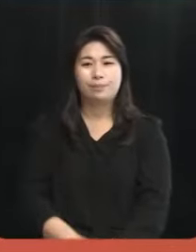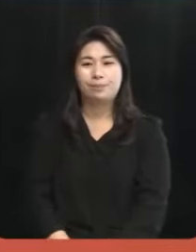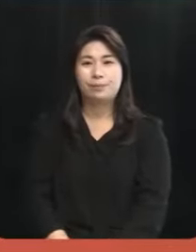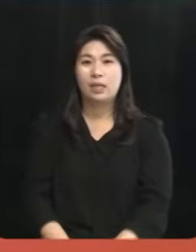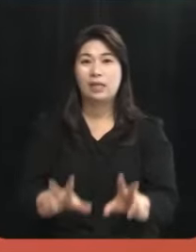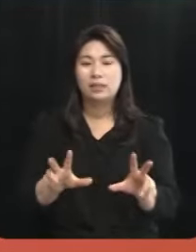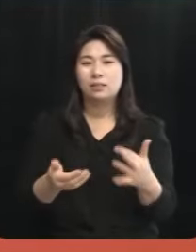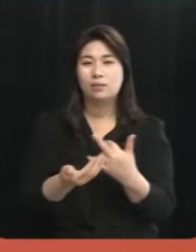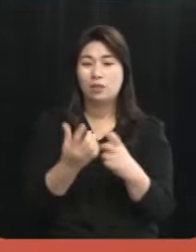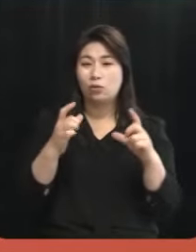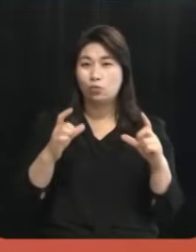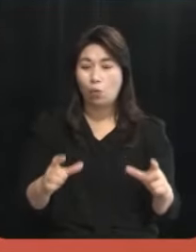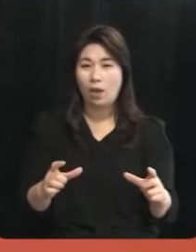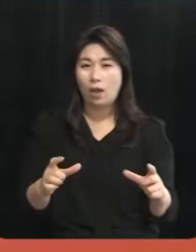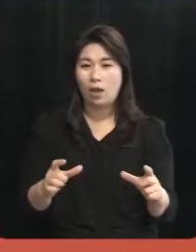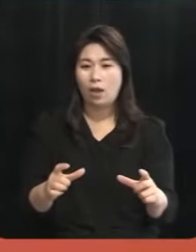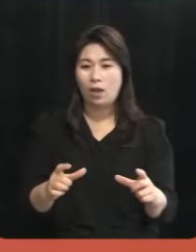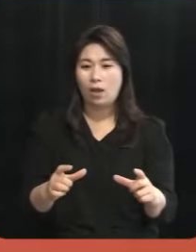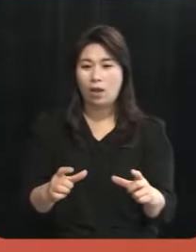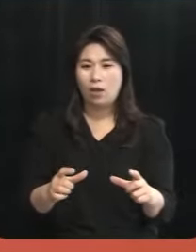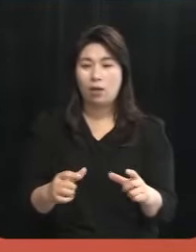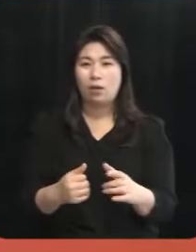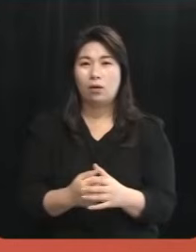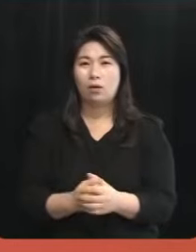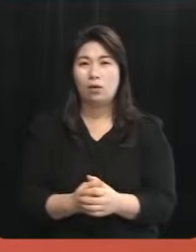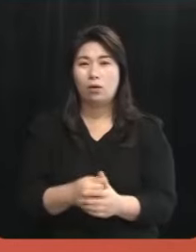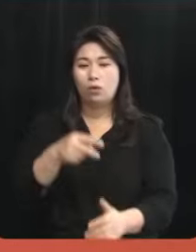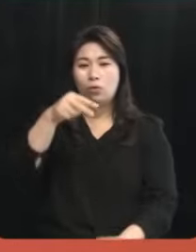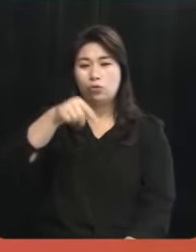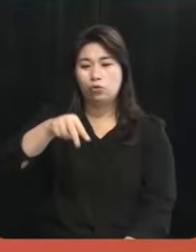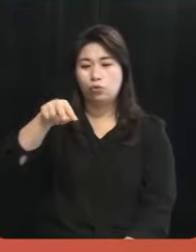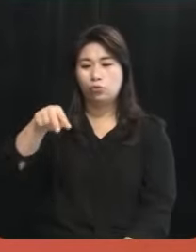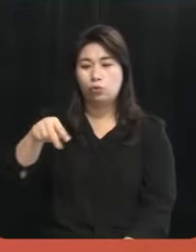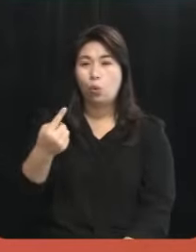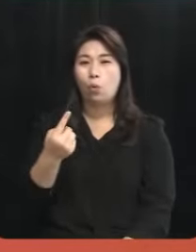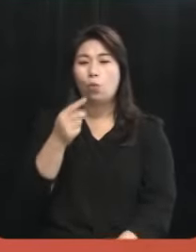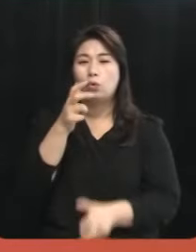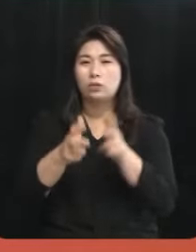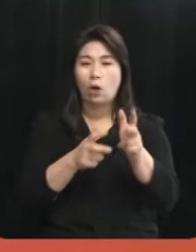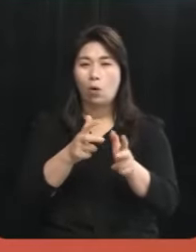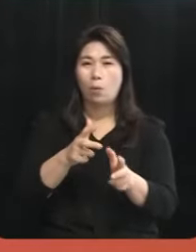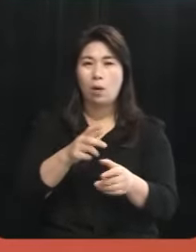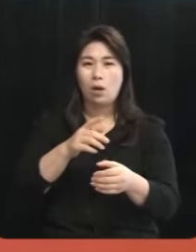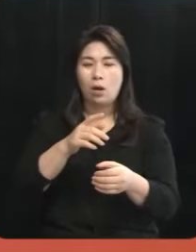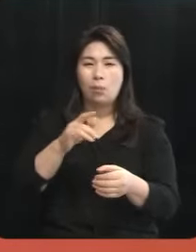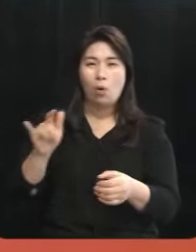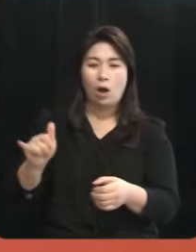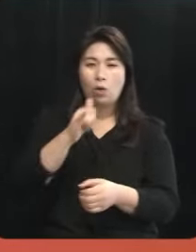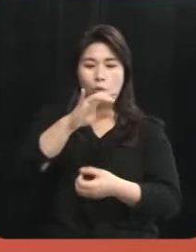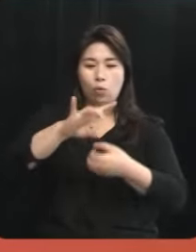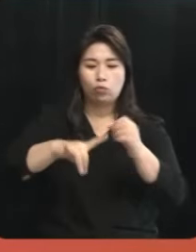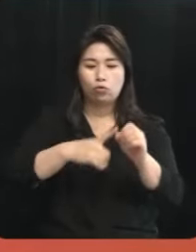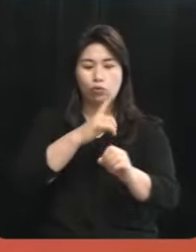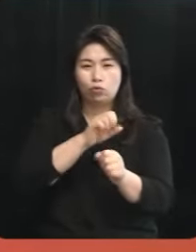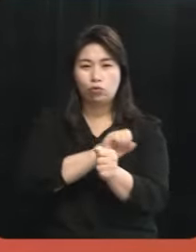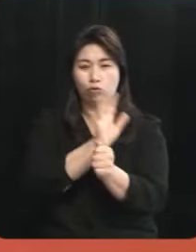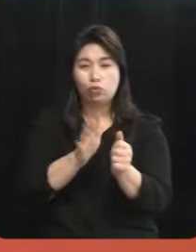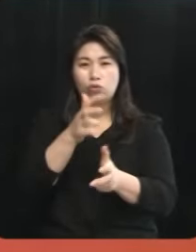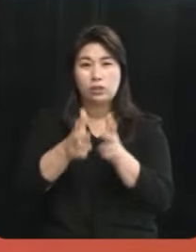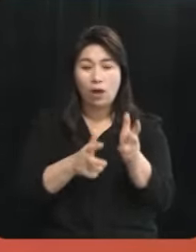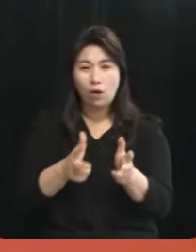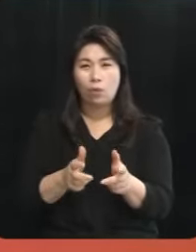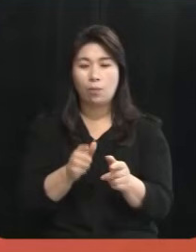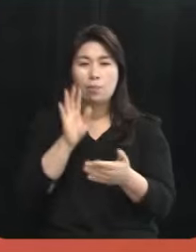제주에 최첨단 산업 수소산업이라든지 항공우주산업 이런 시도들이 있는데요 미래의